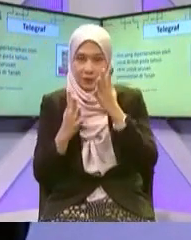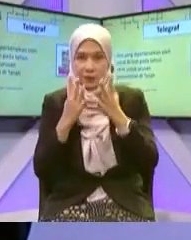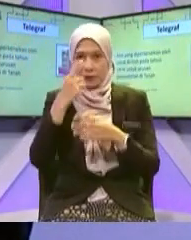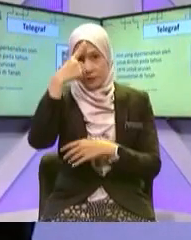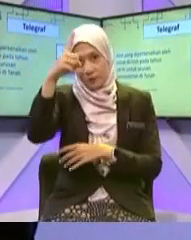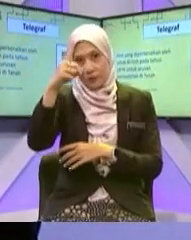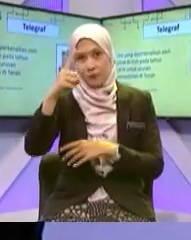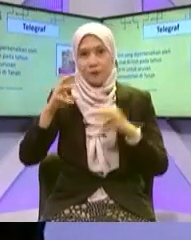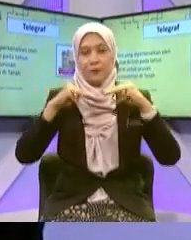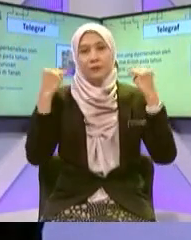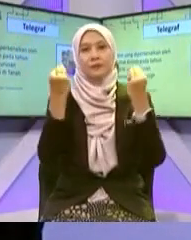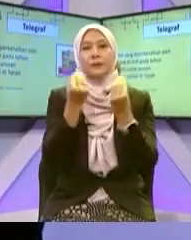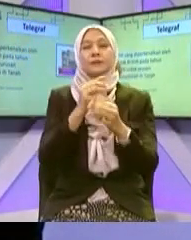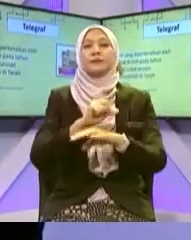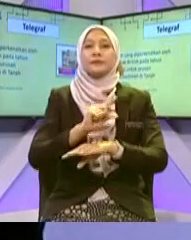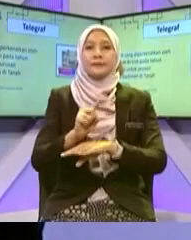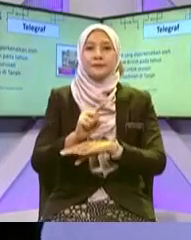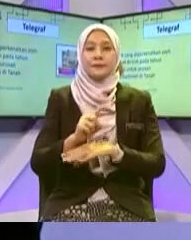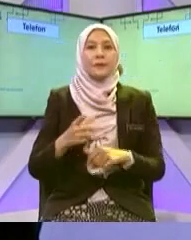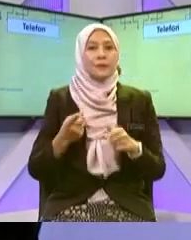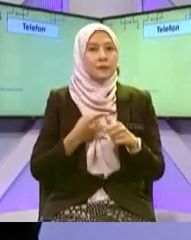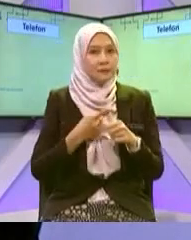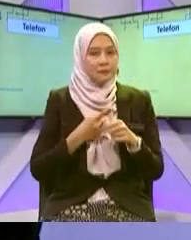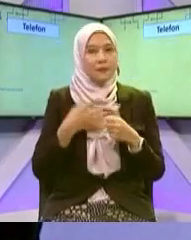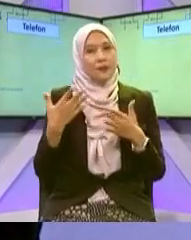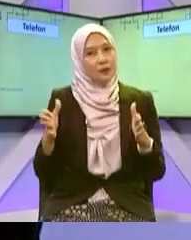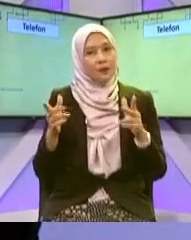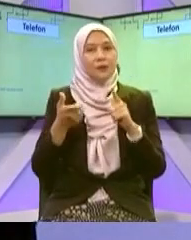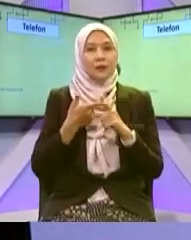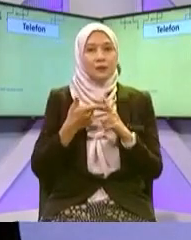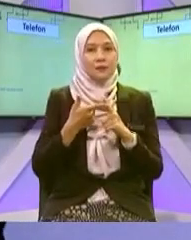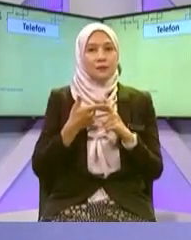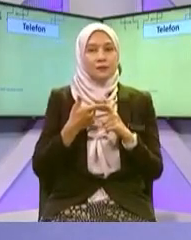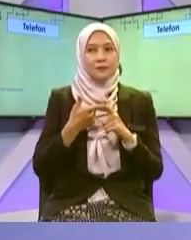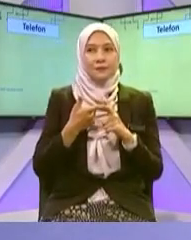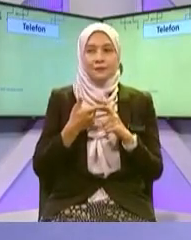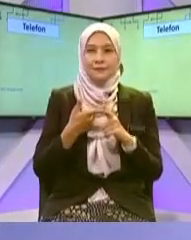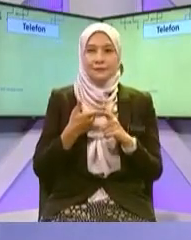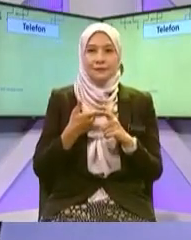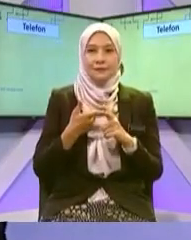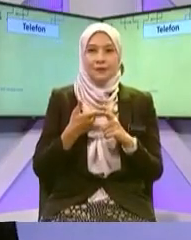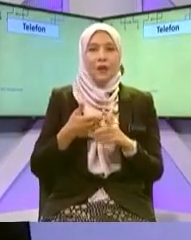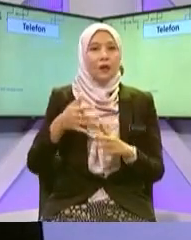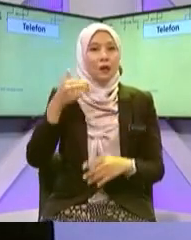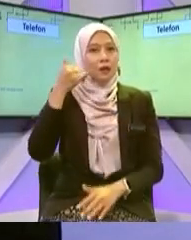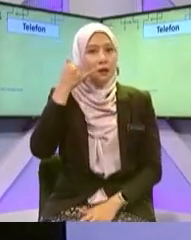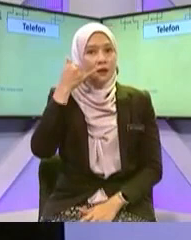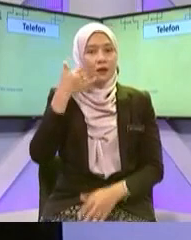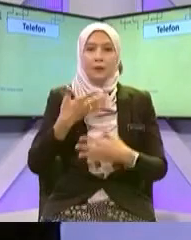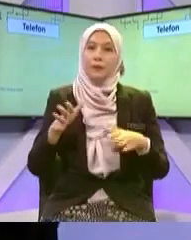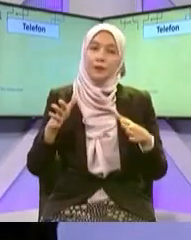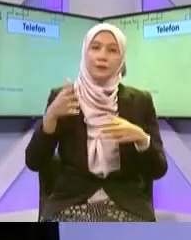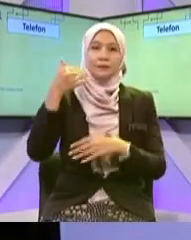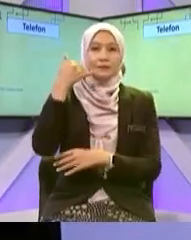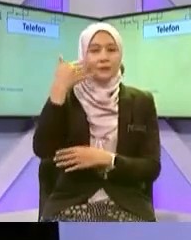Setempat Okey Itu yang pertama Okey Yang kedua Alat yang dikenali Sebagai Telefon Lepas telegraf ini